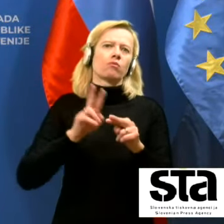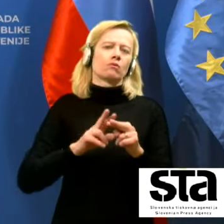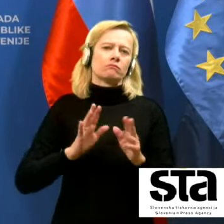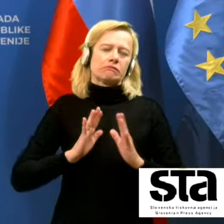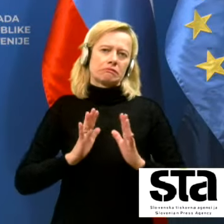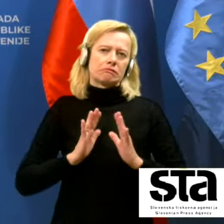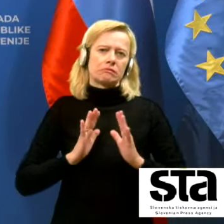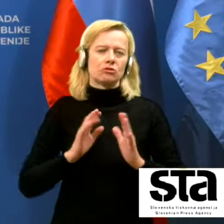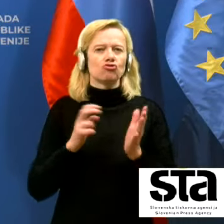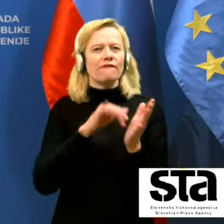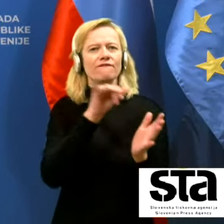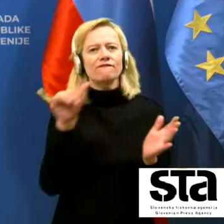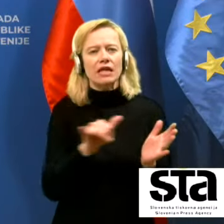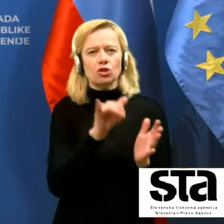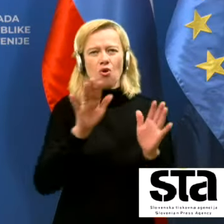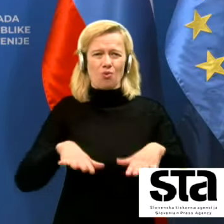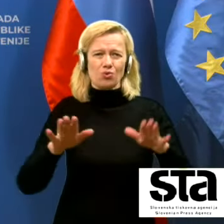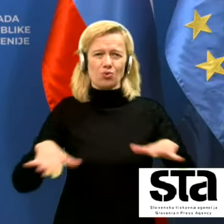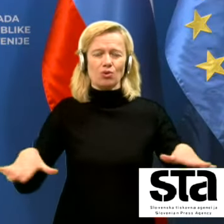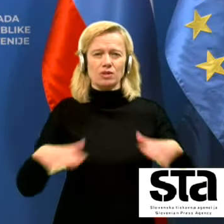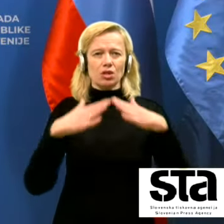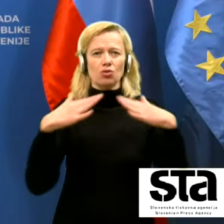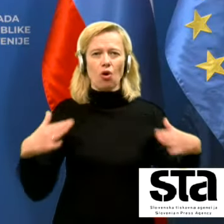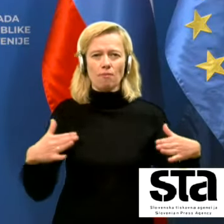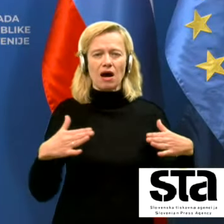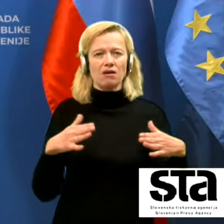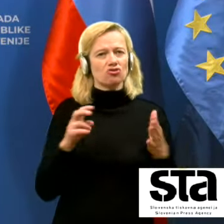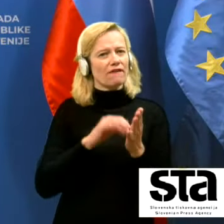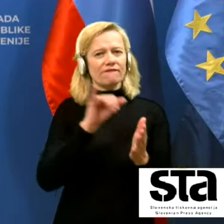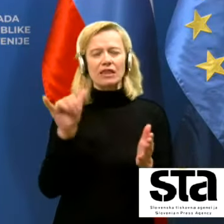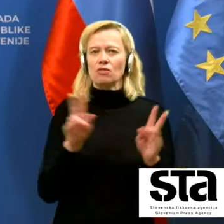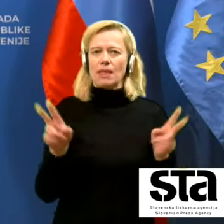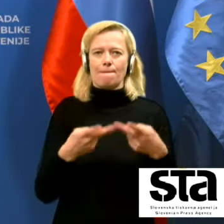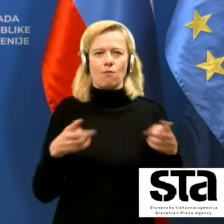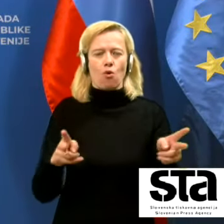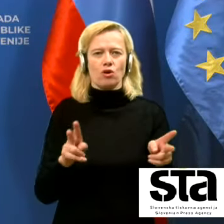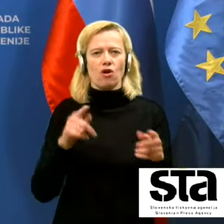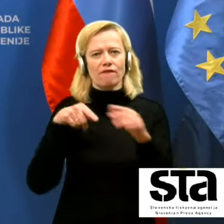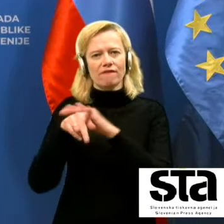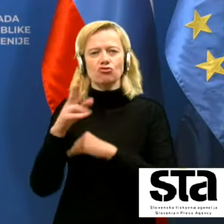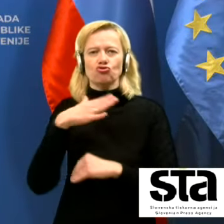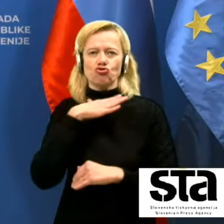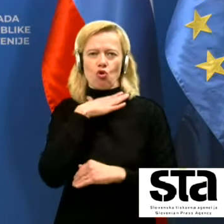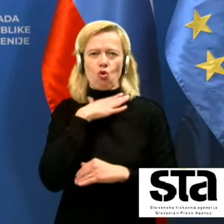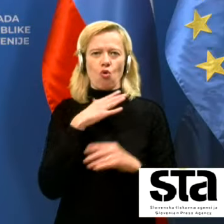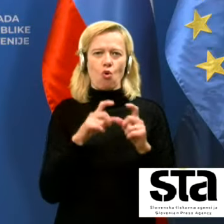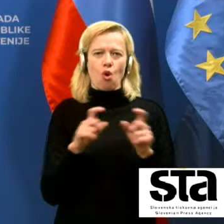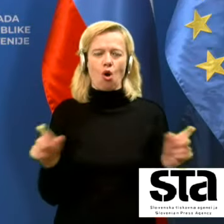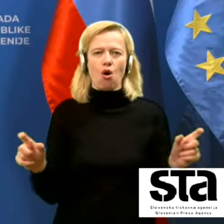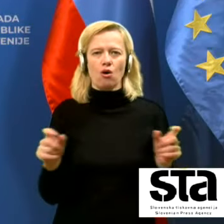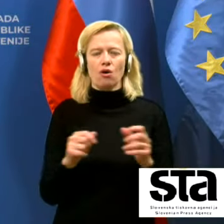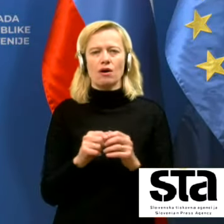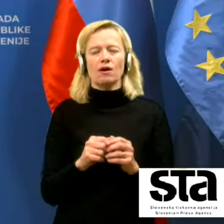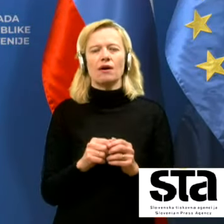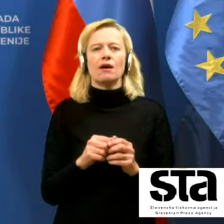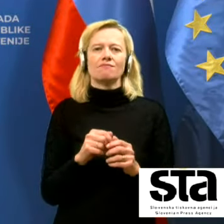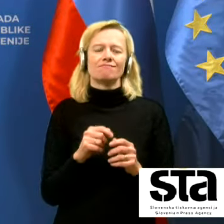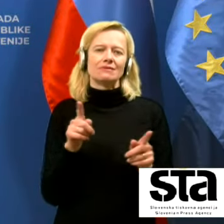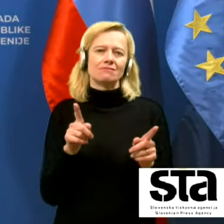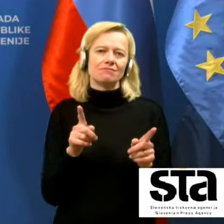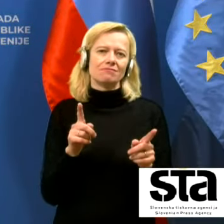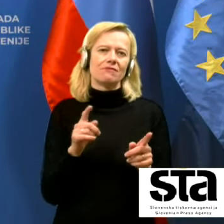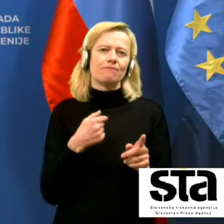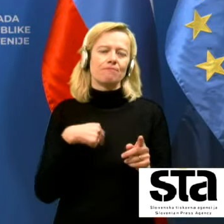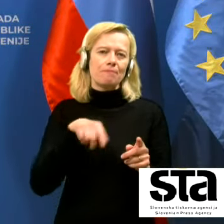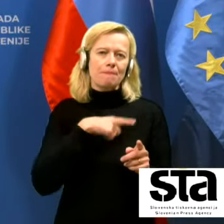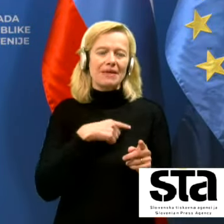Še vedno so otroci doma, še vedno ne morajo v šolo, s tem, da smo jih saj